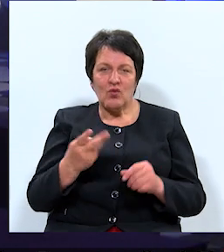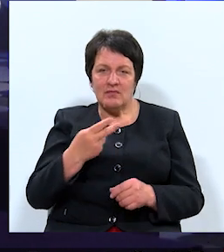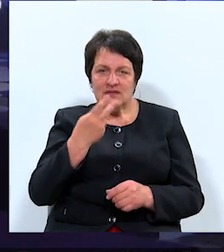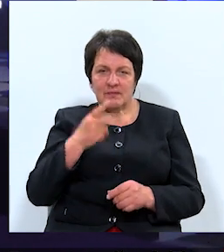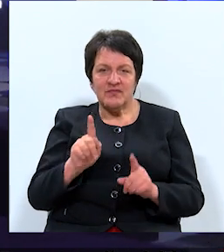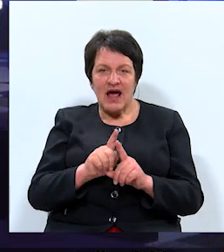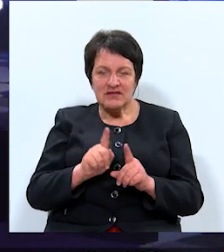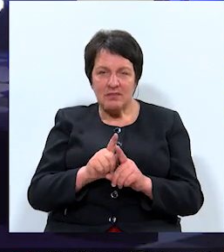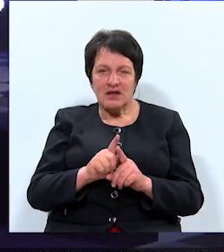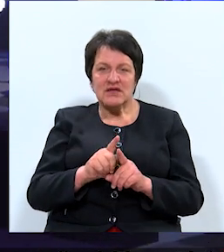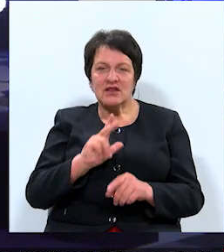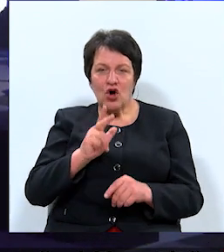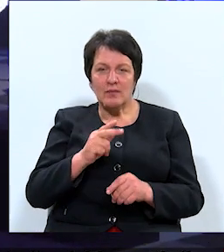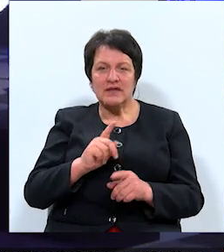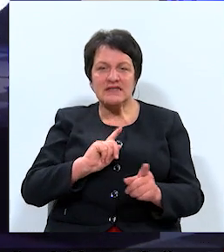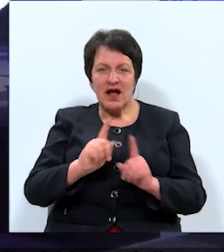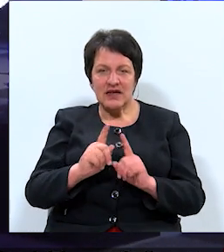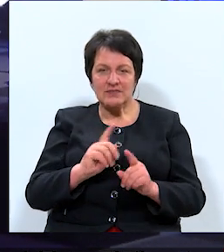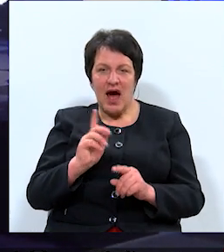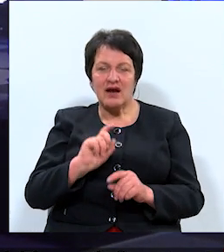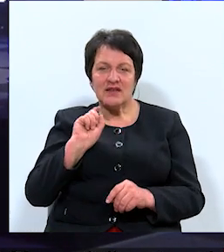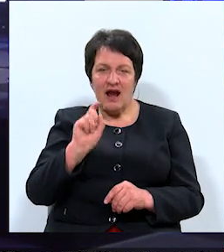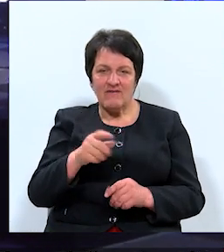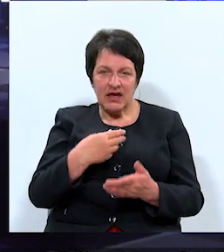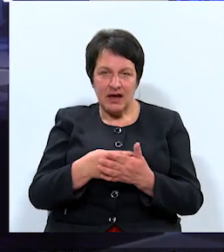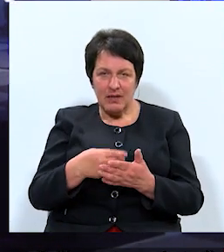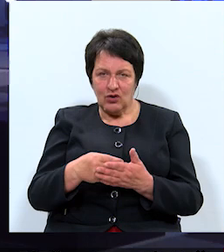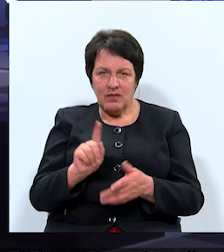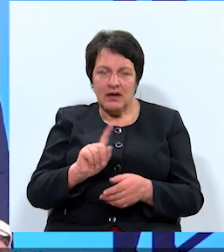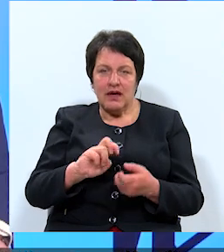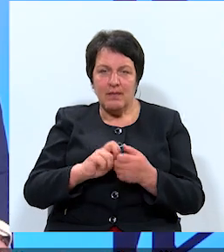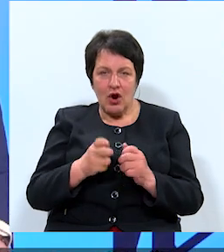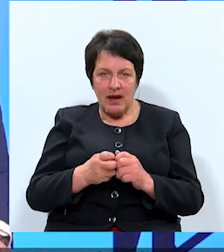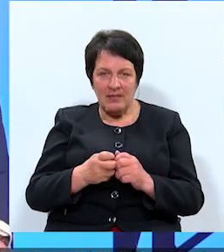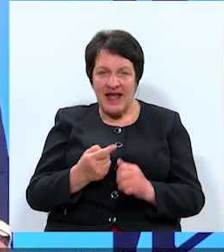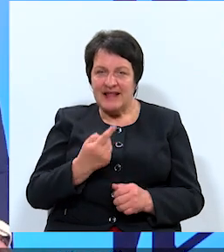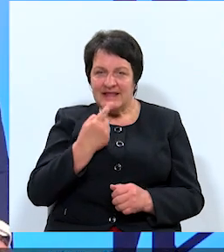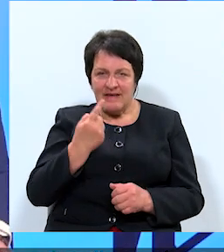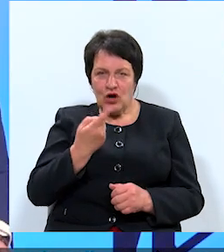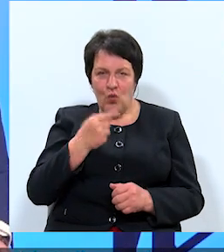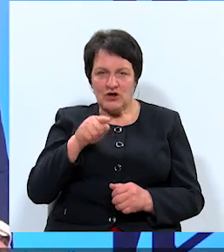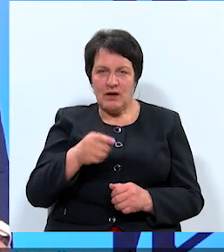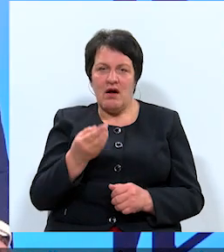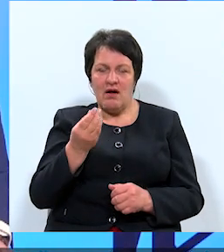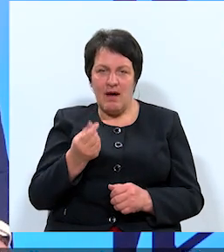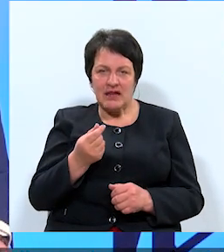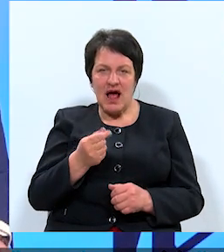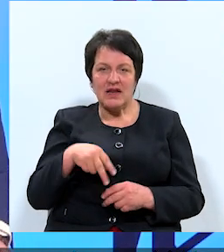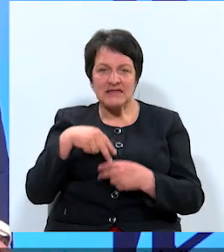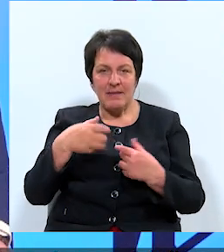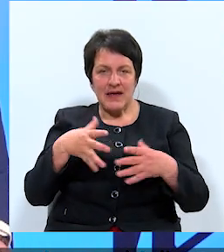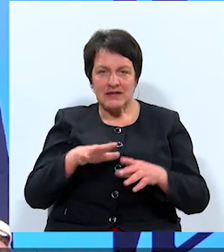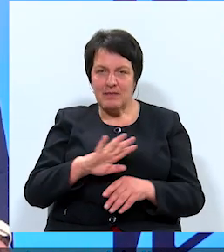pats Daugavpils satiksme ar tramvaju iepirkumiem, arī ir problēma, jo nevienā no šim kapitāla sabiedrībām